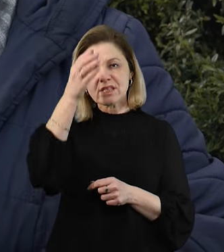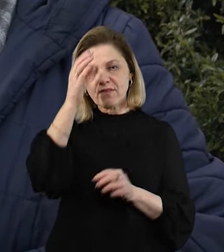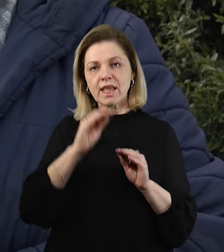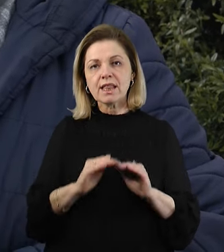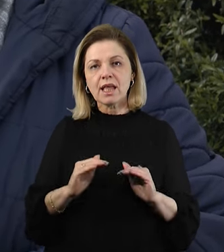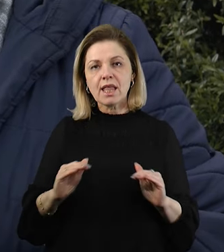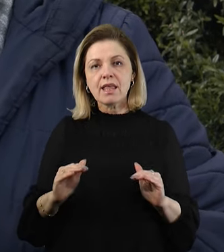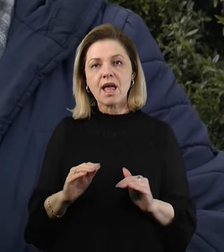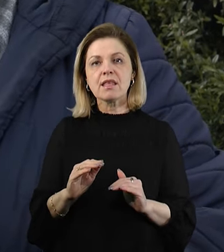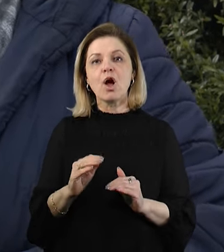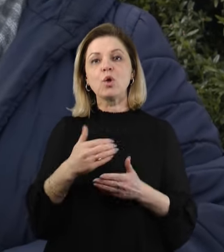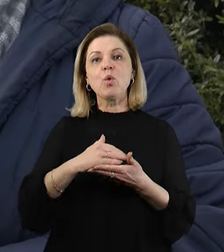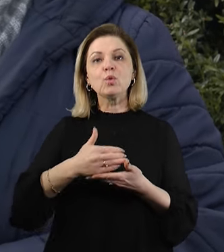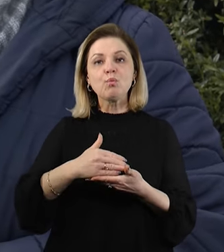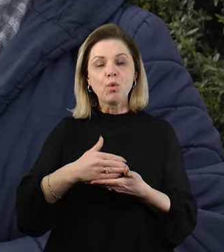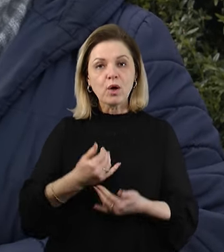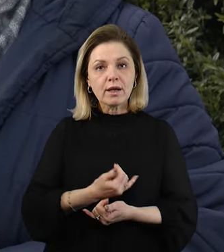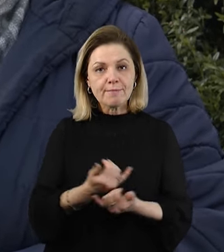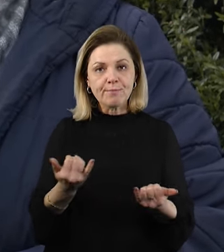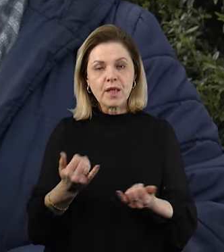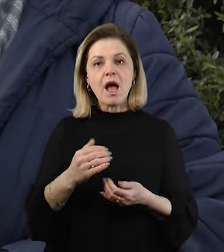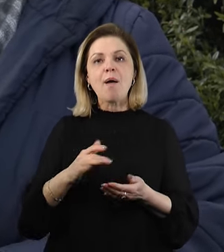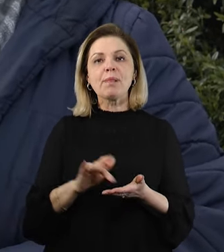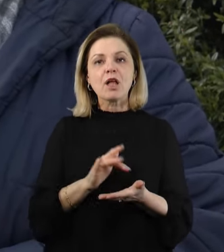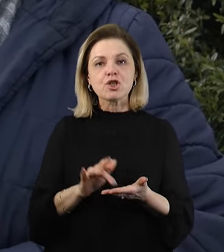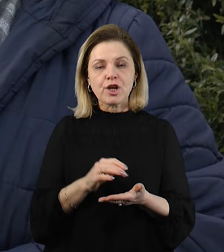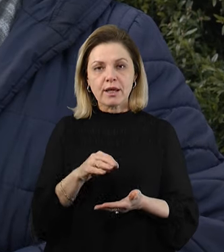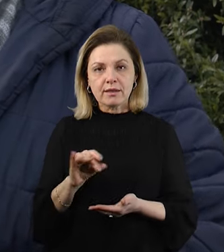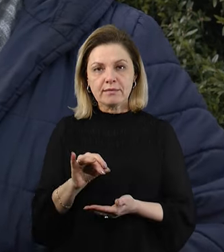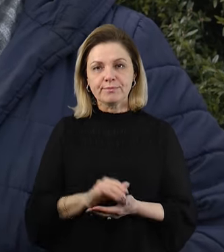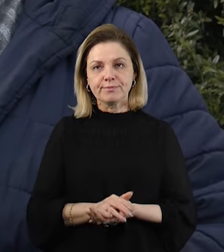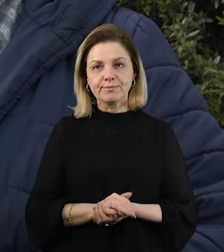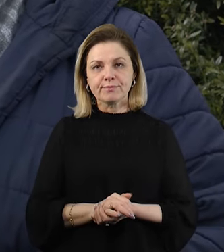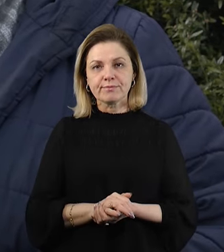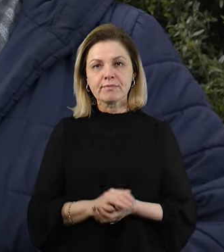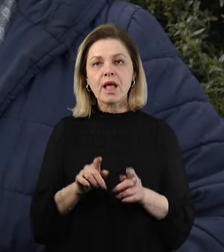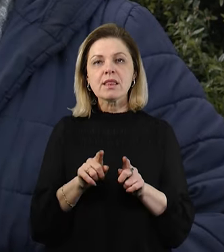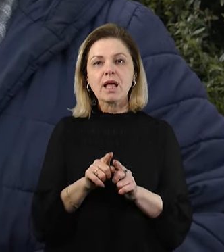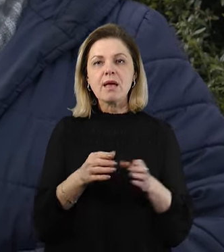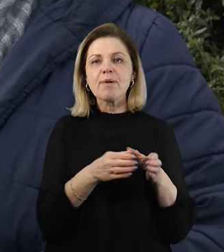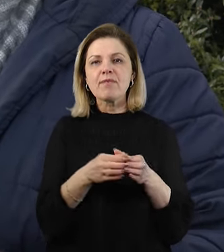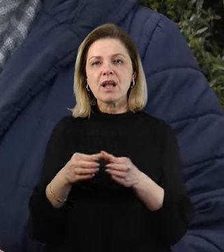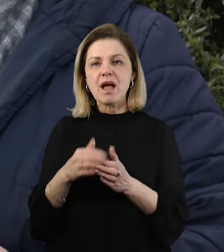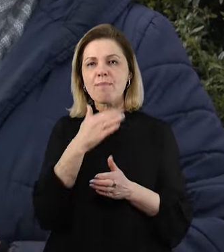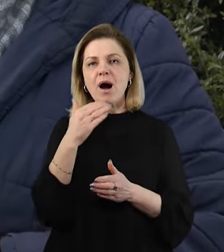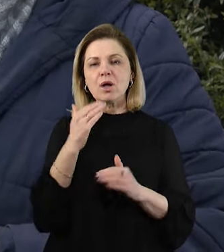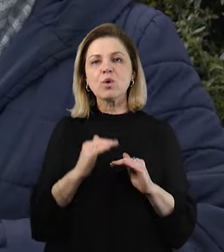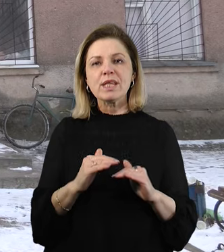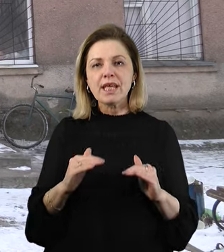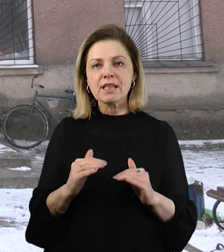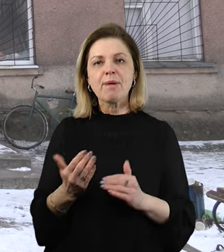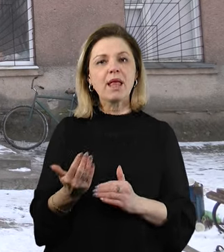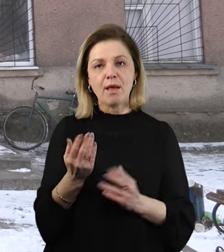ноутбуки, дали планшети таким верстам населення, багатодіетним, такі, які